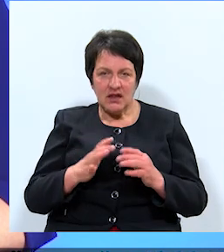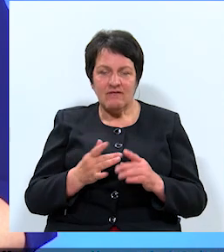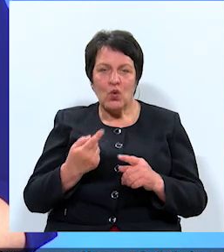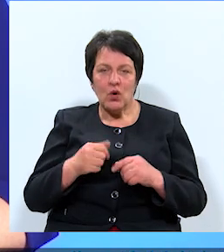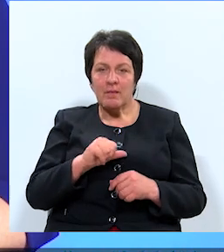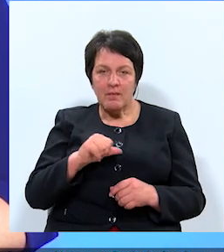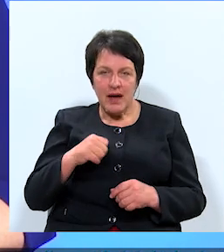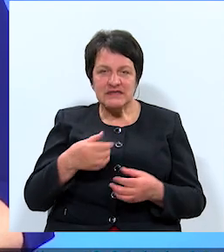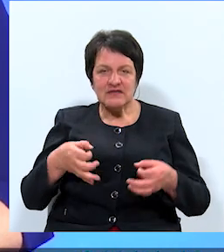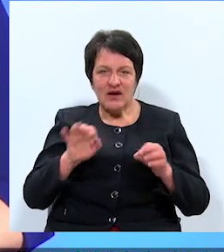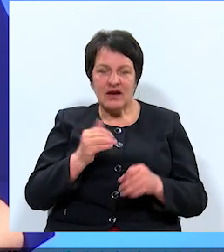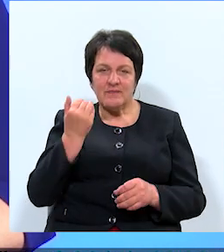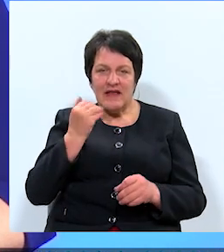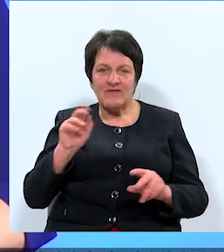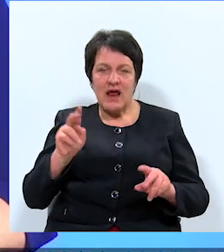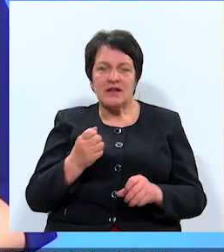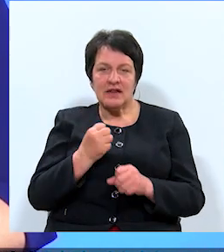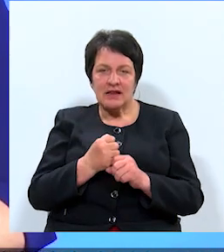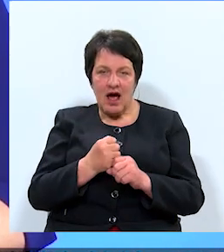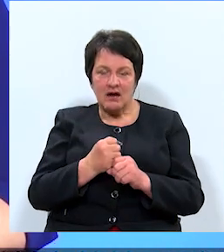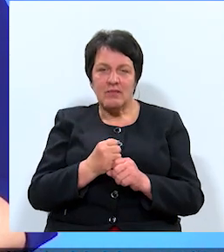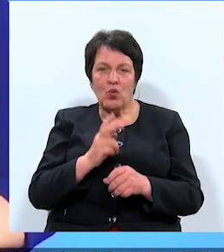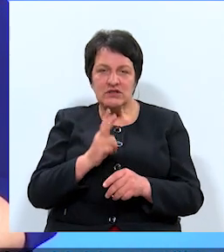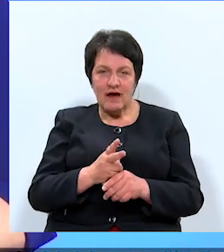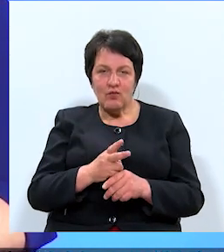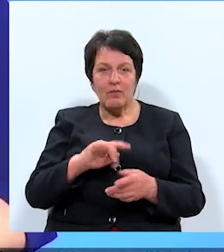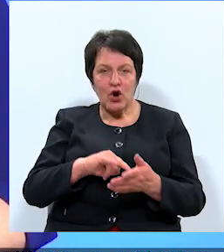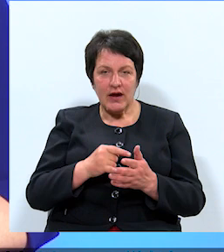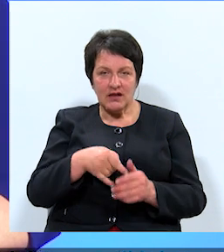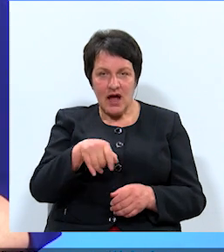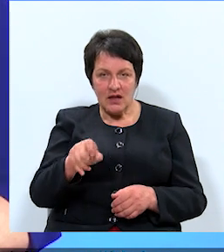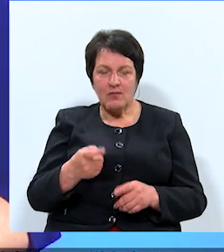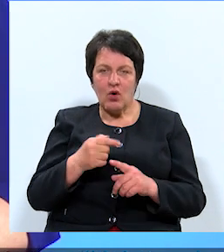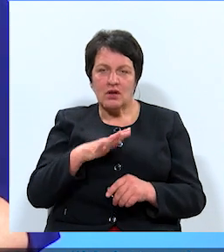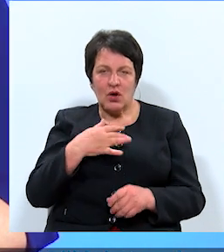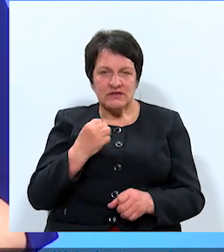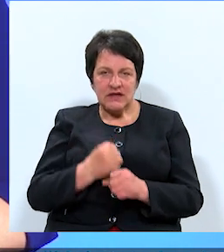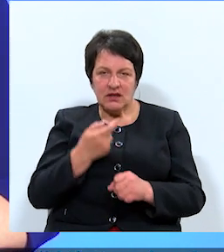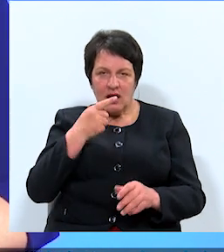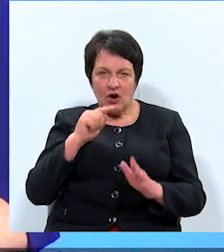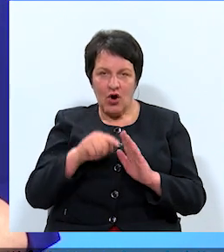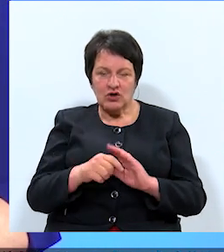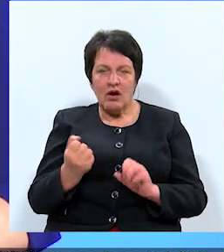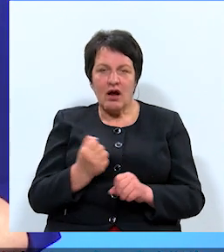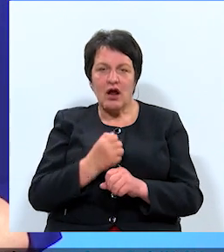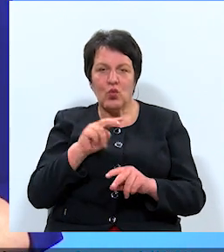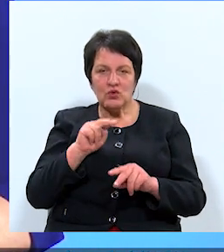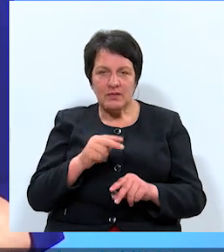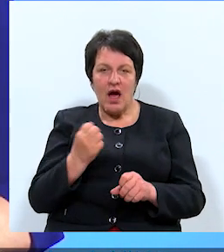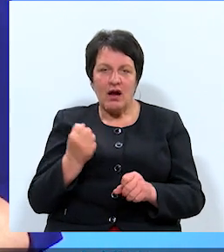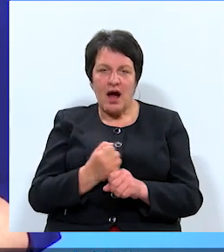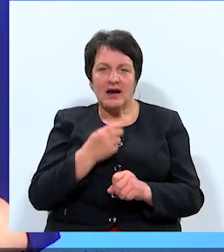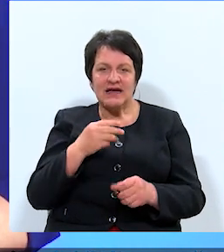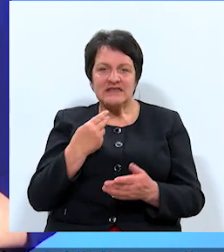ar to ir pats svarīgākais definēt darbu uzdevumu projektētājiem. Un tālāk daudz stingrāk kontroli gan uzraudzībā, gan